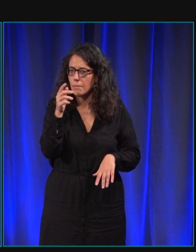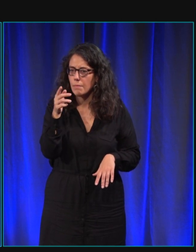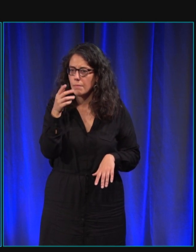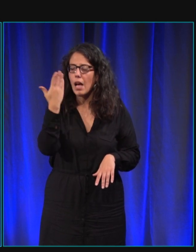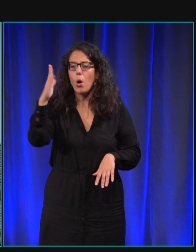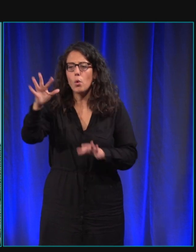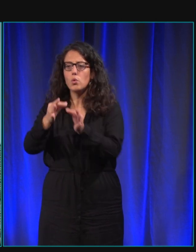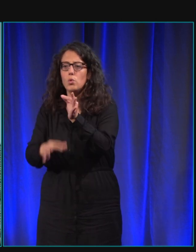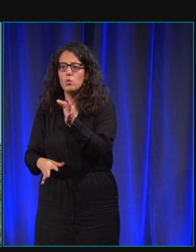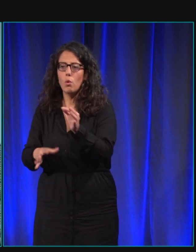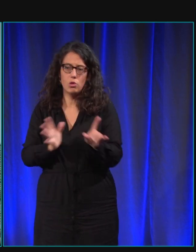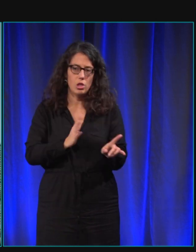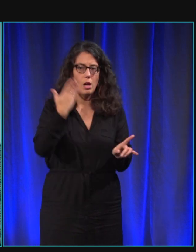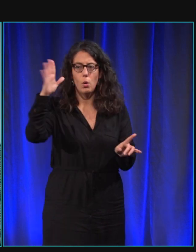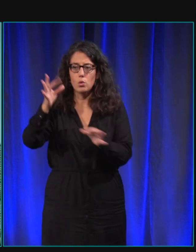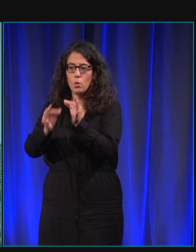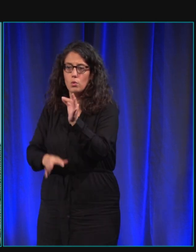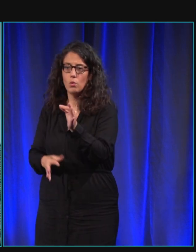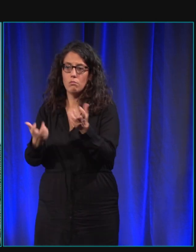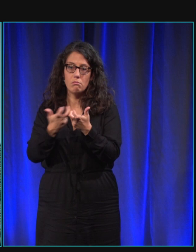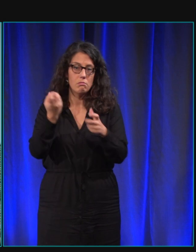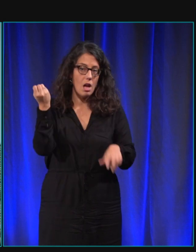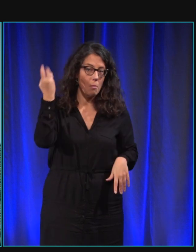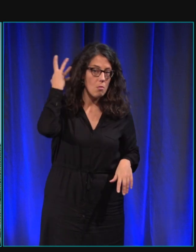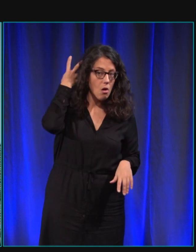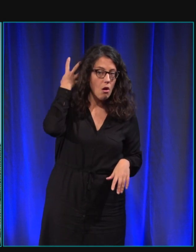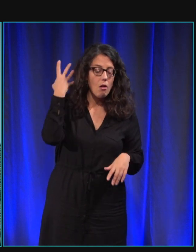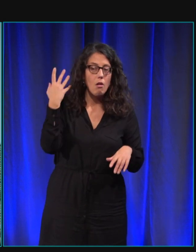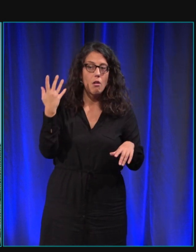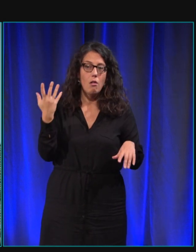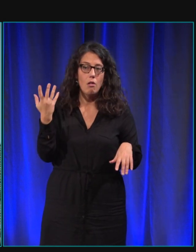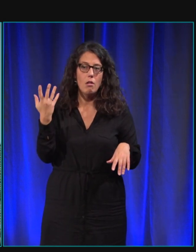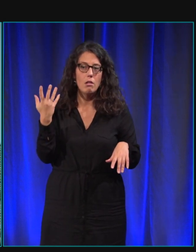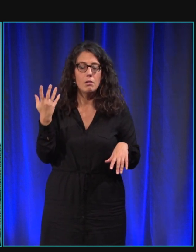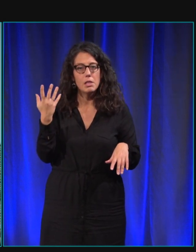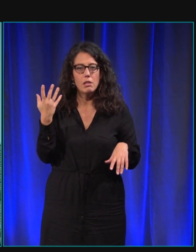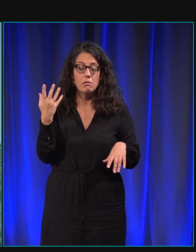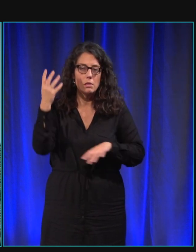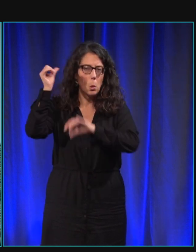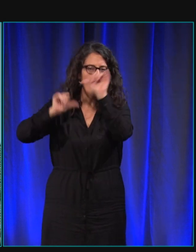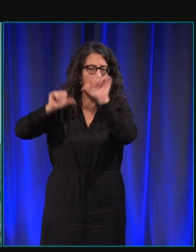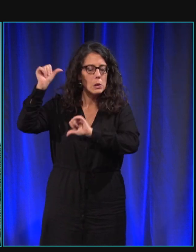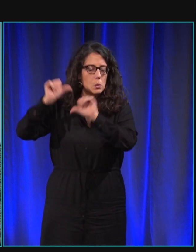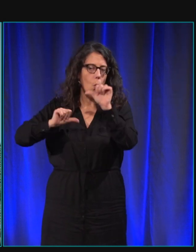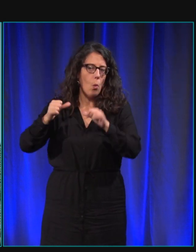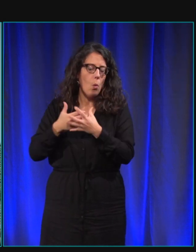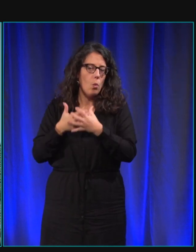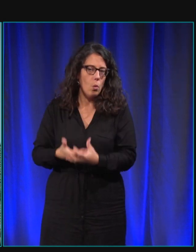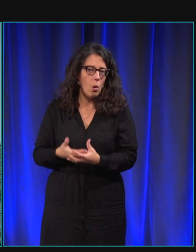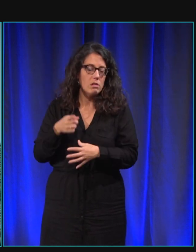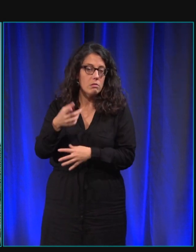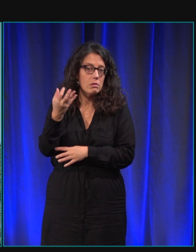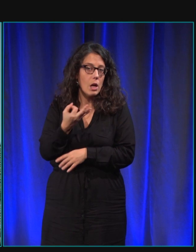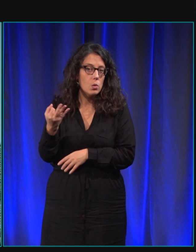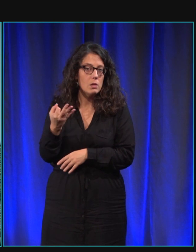les alternatives ça va être tout ce qui est un plan un plan cochléaire mais ça c'est une grosse opération où les taux de